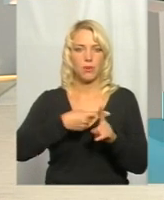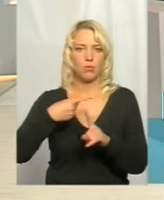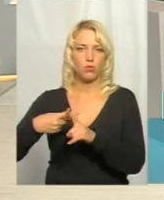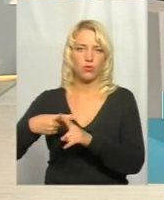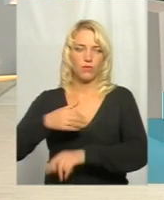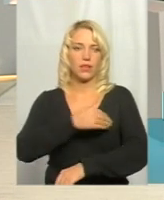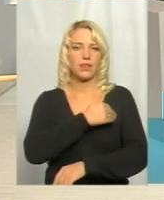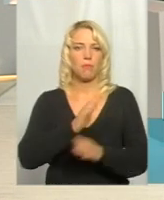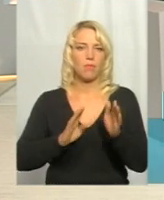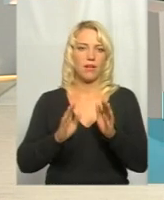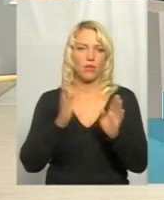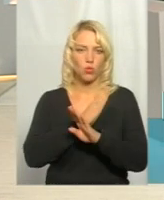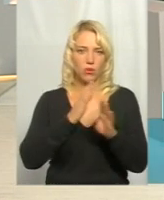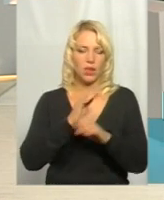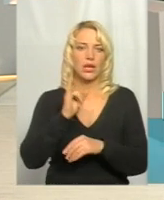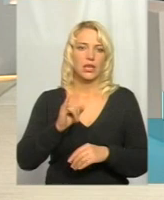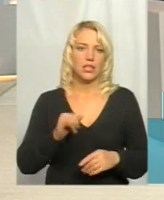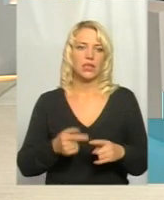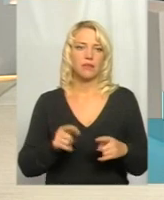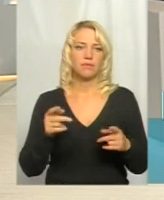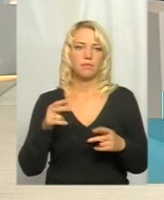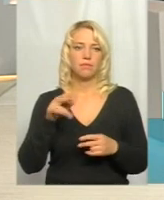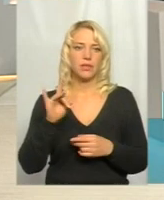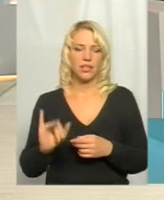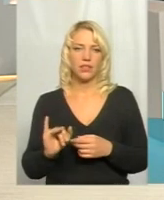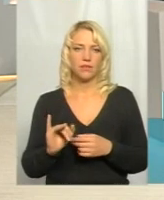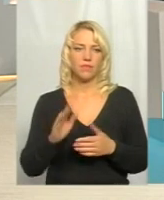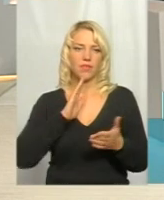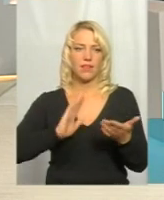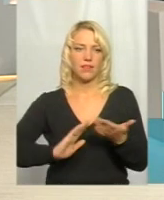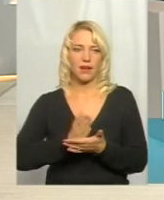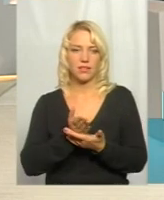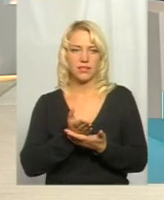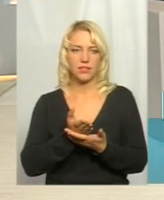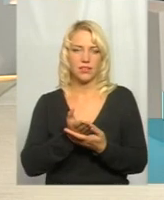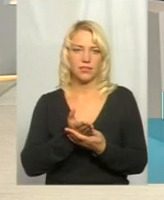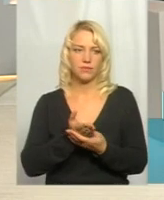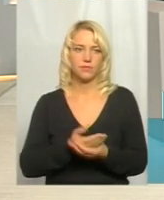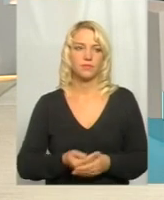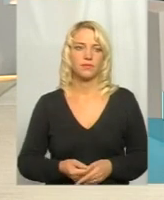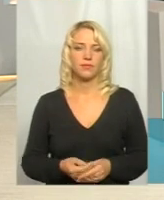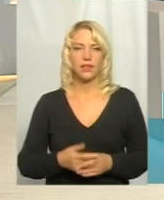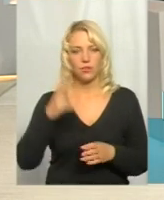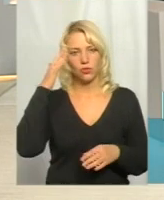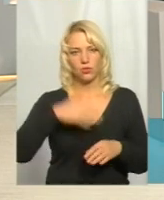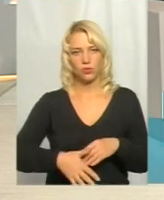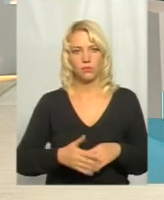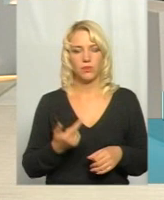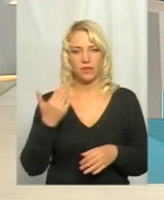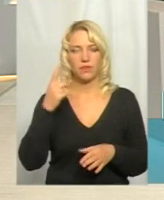температурах і, відповідно, при якісній погоді. Зрозуміло, то ви